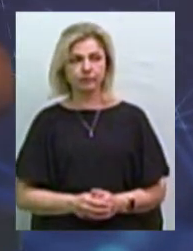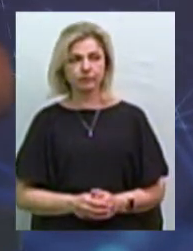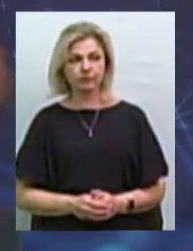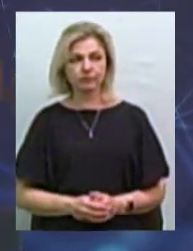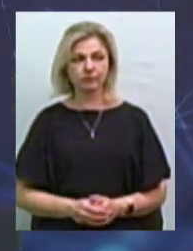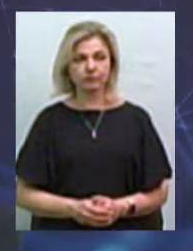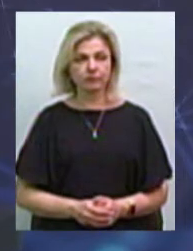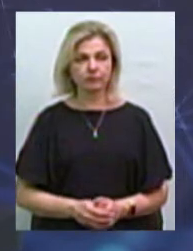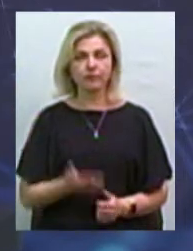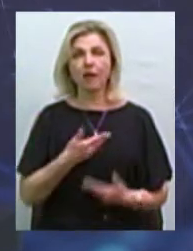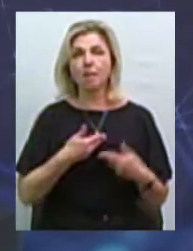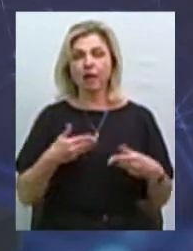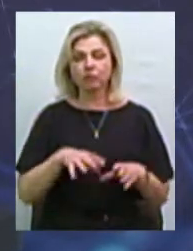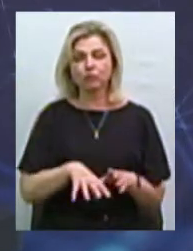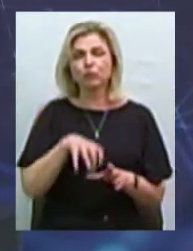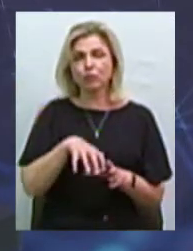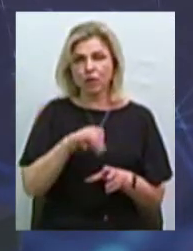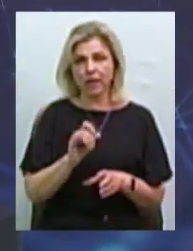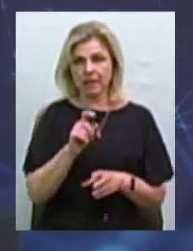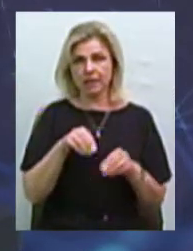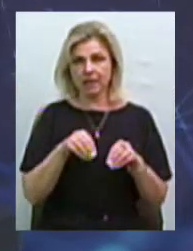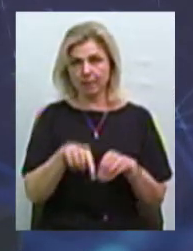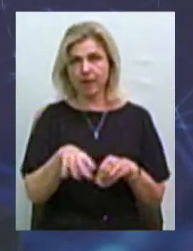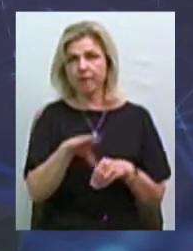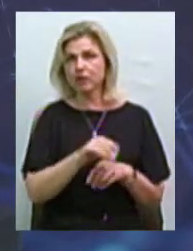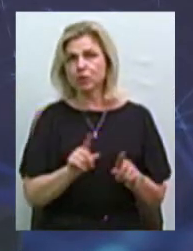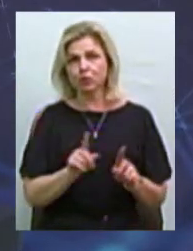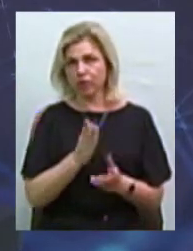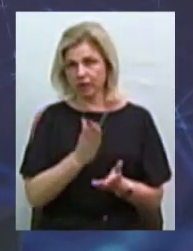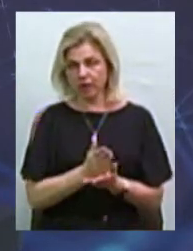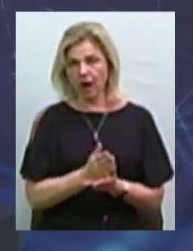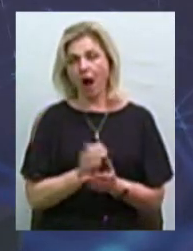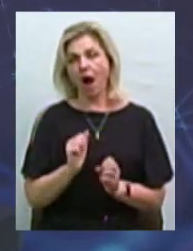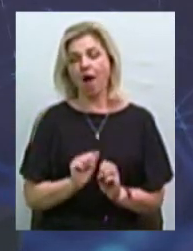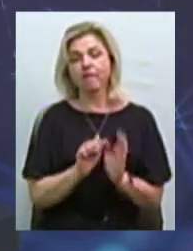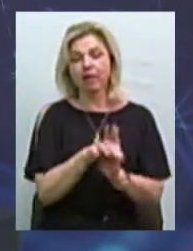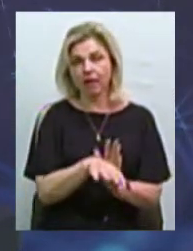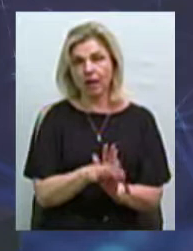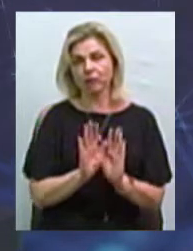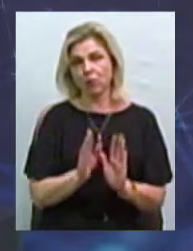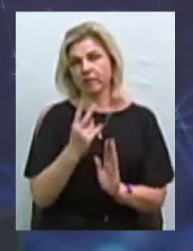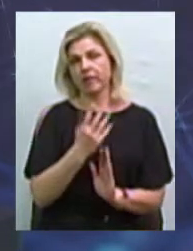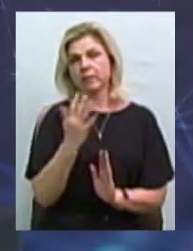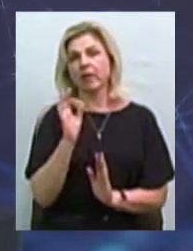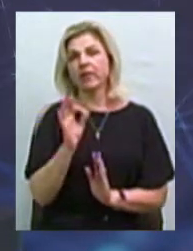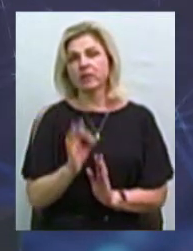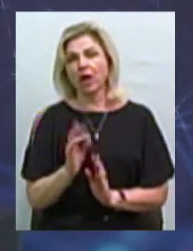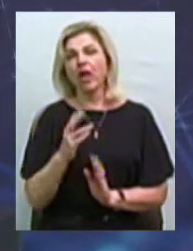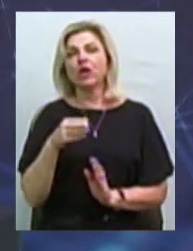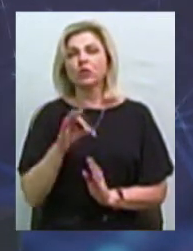Ми висмоктуємо, ми вижимаємо з землі все, що є, не вкладаючи туди. Ну, мабуть, 25% вкладаємо, і то не те, що потрібно.